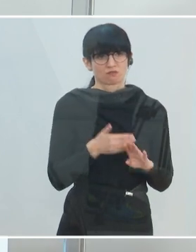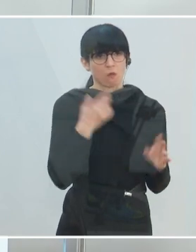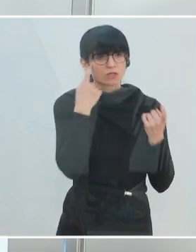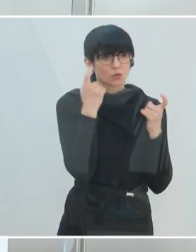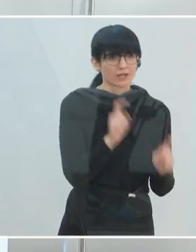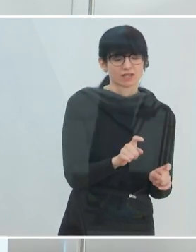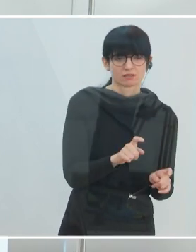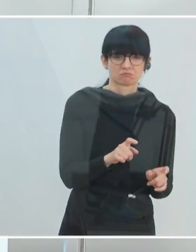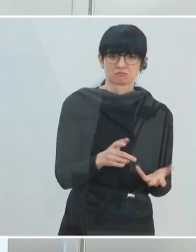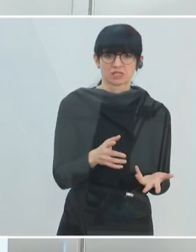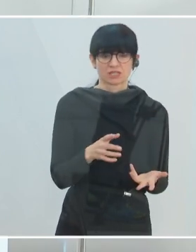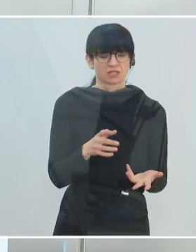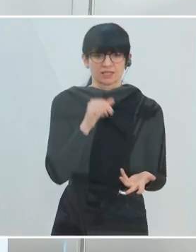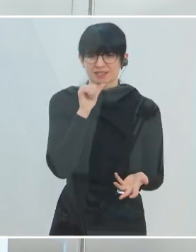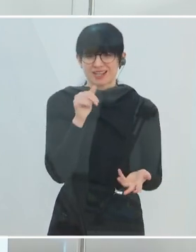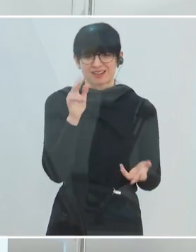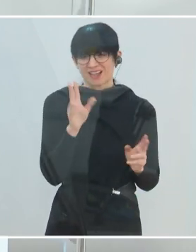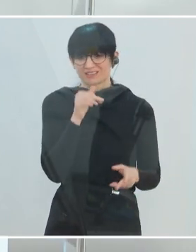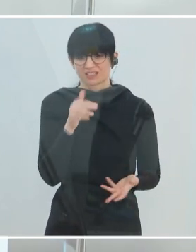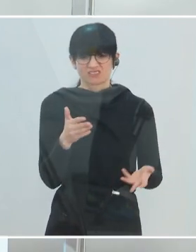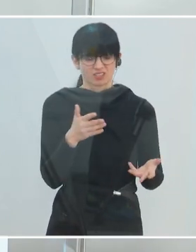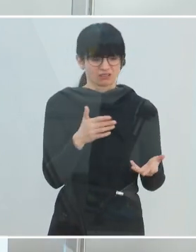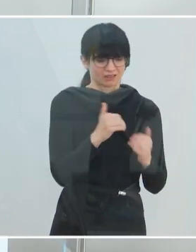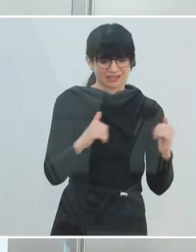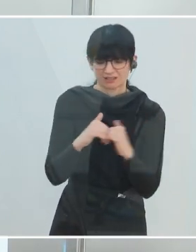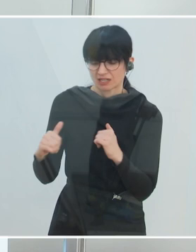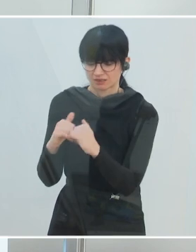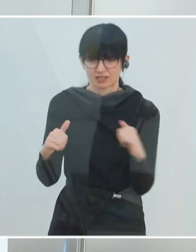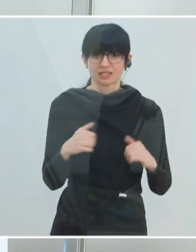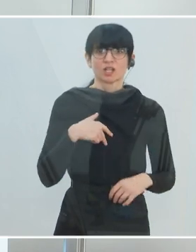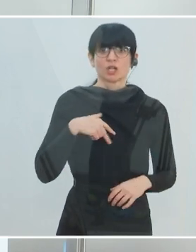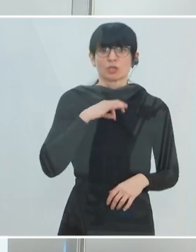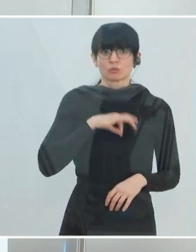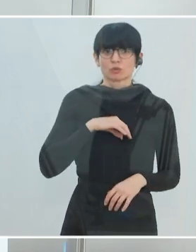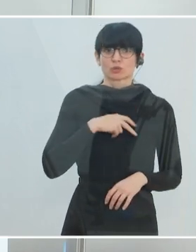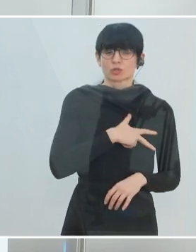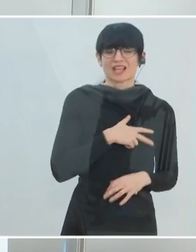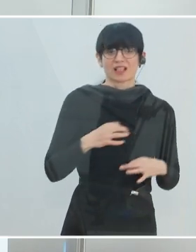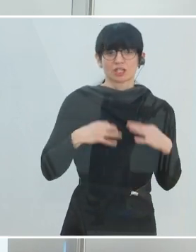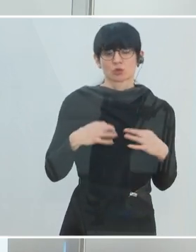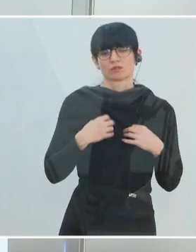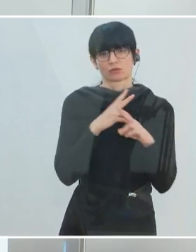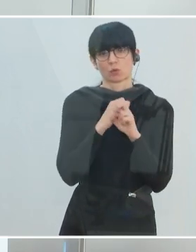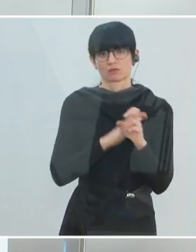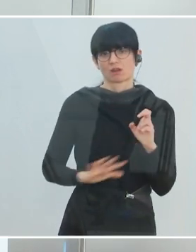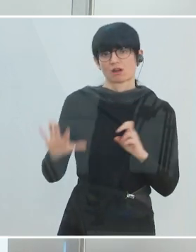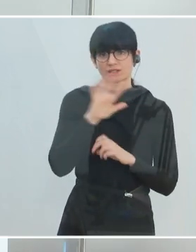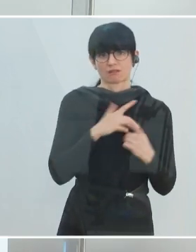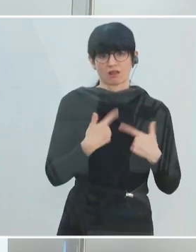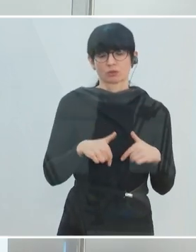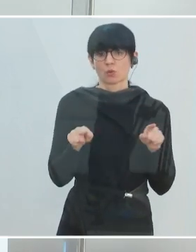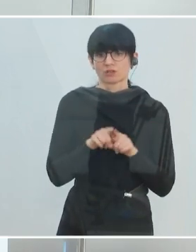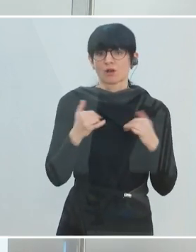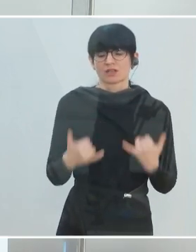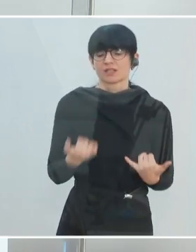das ist ja nicht zu unterscheiden in Wirklichkeit. Ich glaube es geht um die psychosoziale Gesundheit in diesem Land und um Schritte,